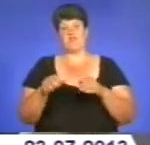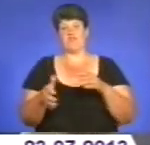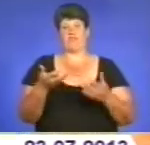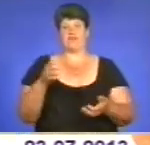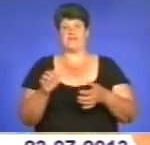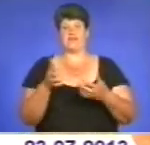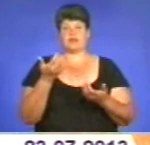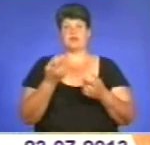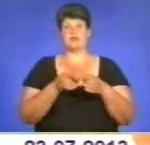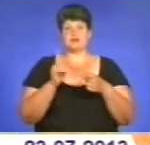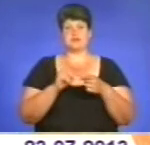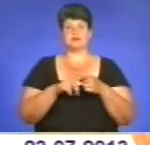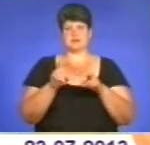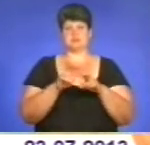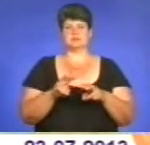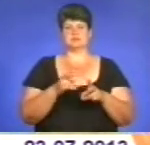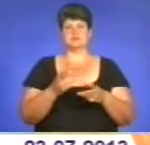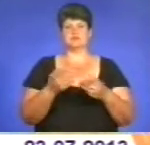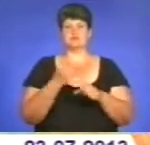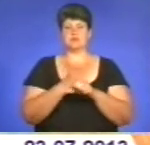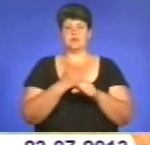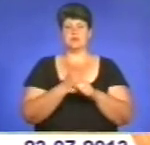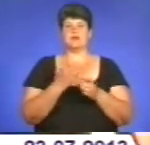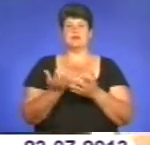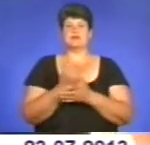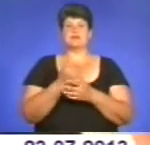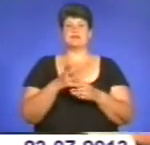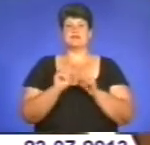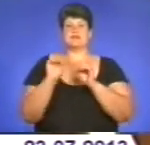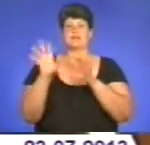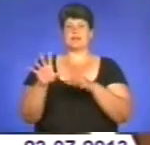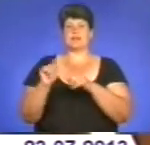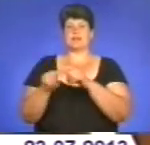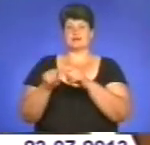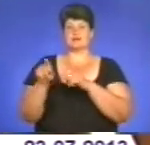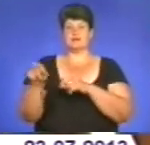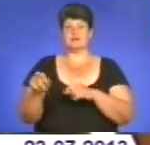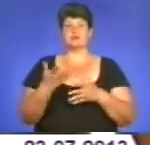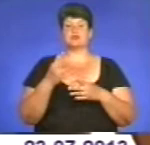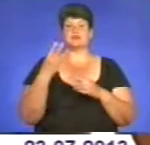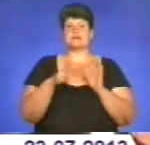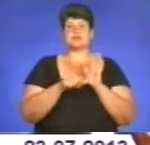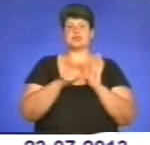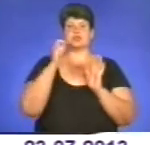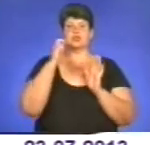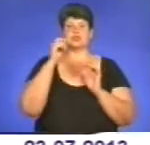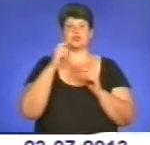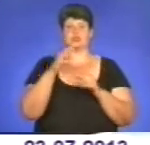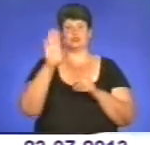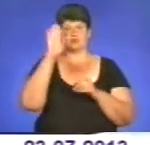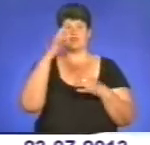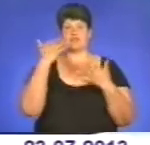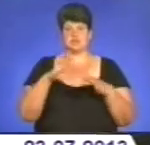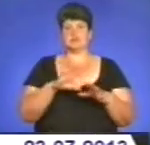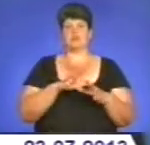правоохоронці з'ясують під час розслідування. Вилучене міліціонери передали на дослідження експертам. До слова, 36-річний чоловік вже мав кримінальне